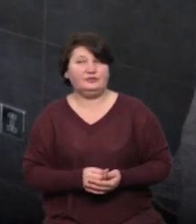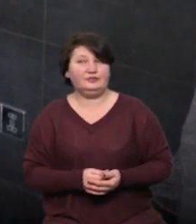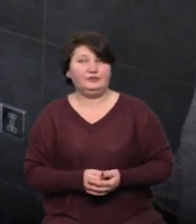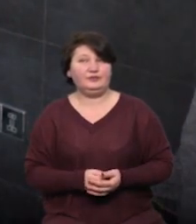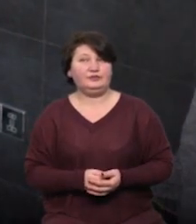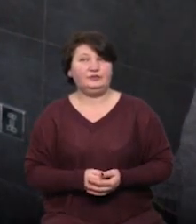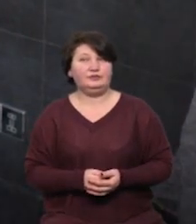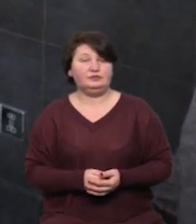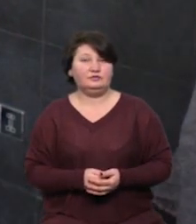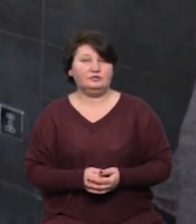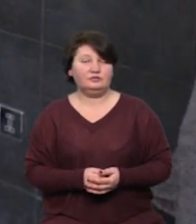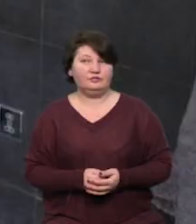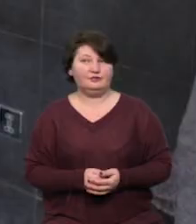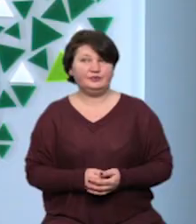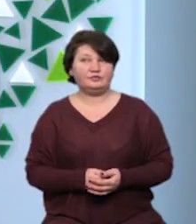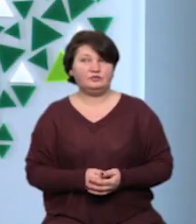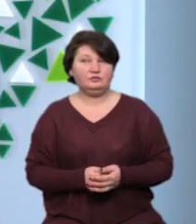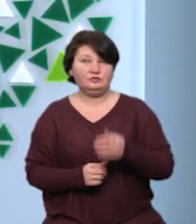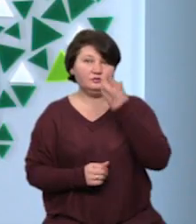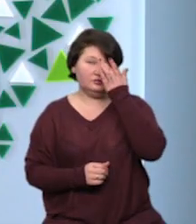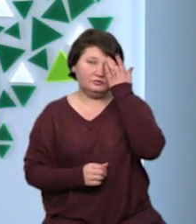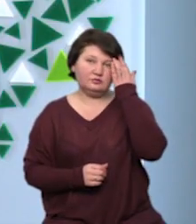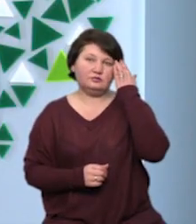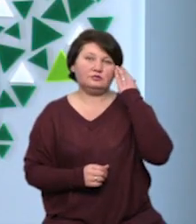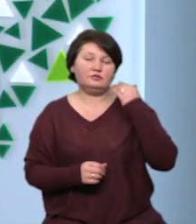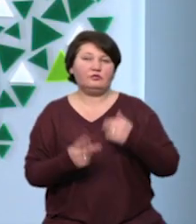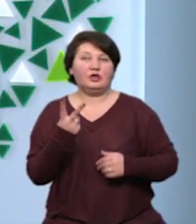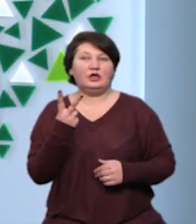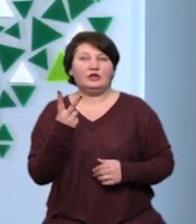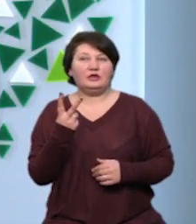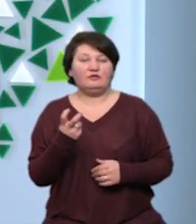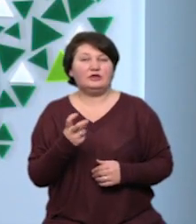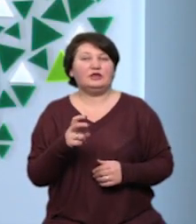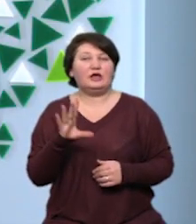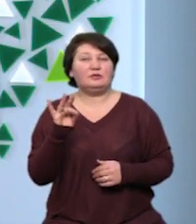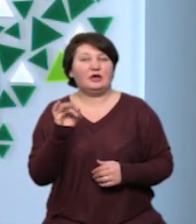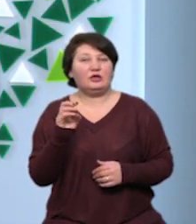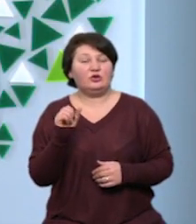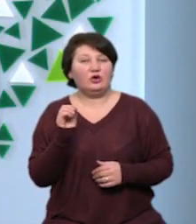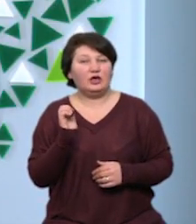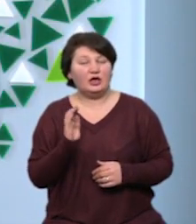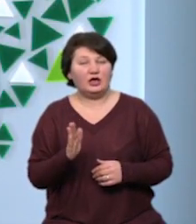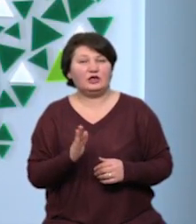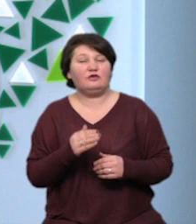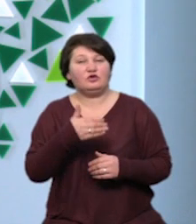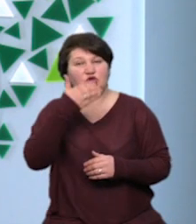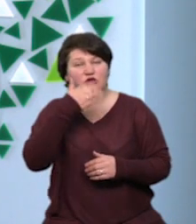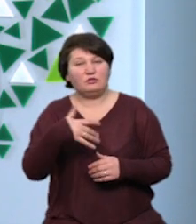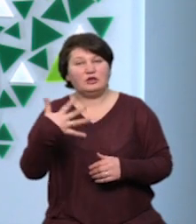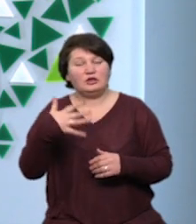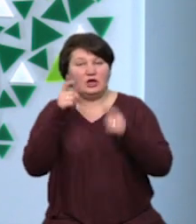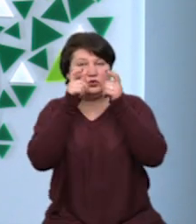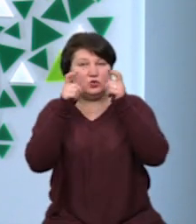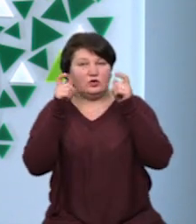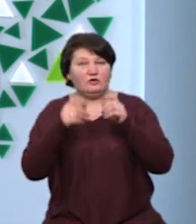на Суспільному, Івано-Франківськ. 200 респіраторів, 80 захисних щитків, 50 захисних окулярів,